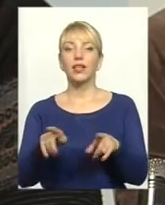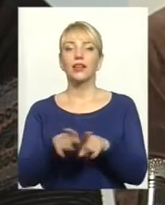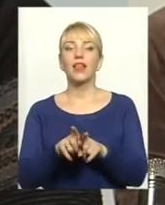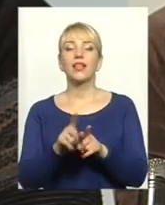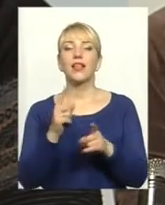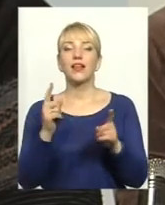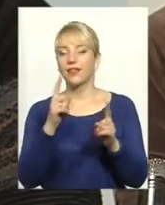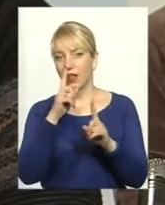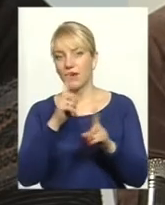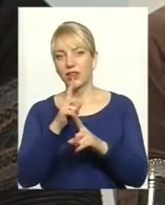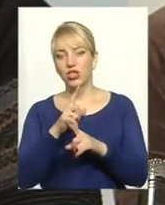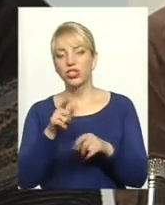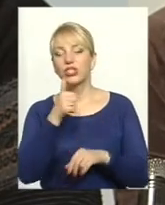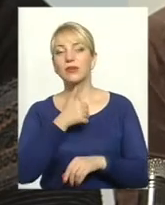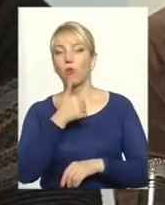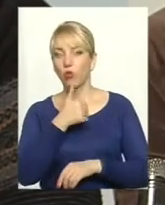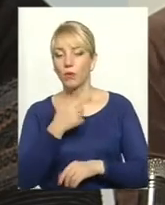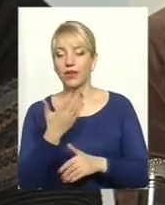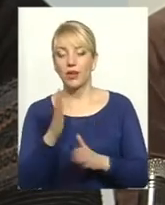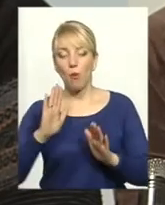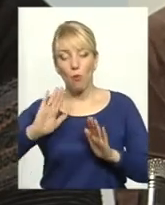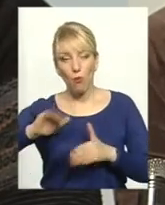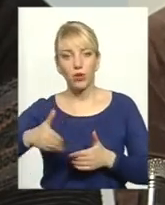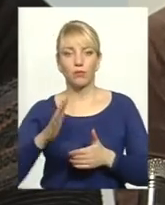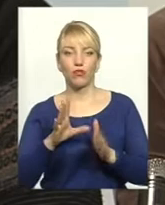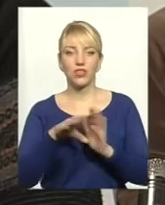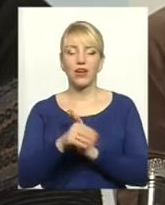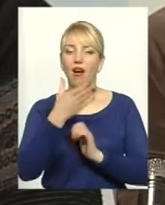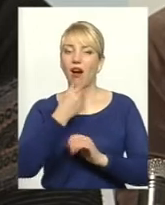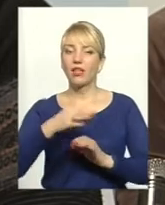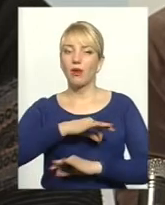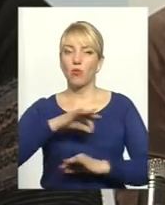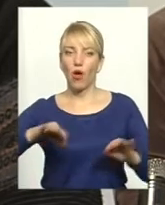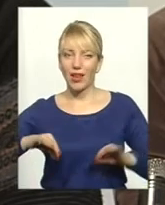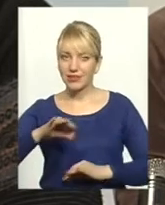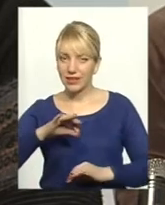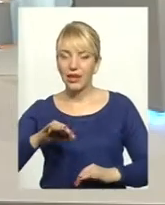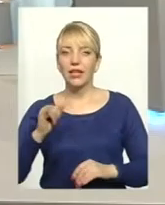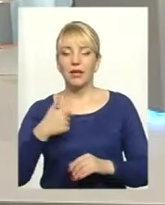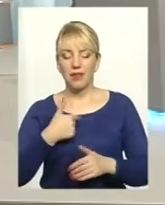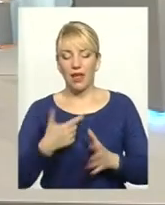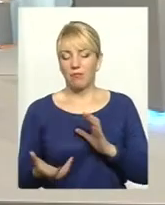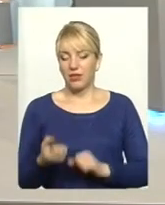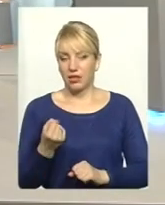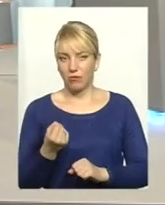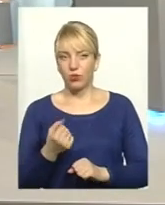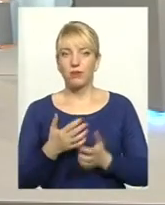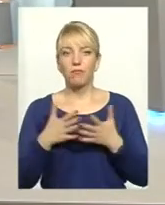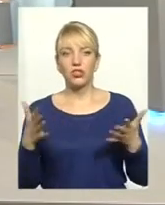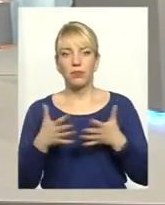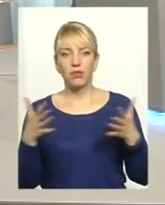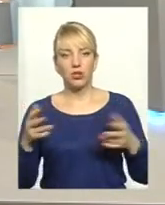спроби, які потім, я надіюся, втілюються в гарні проєкти і мене підтримують і моїх однодумців все більше